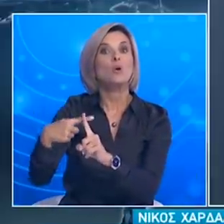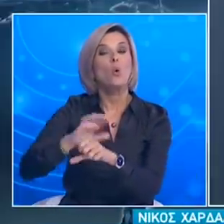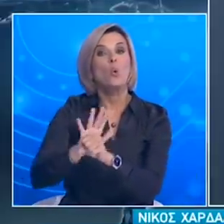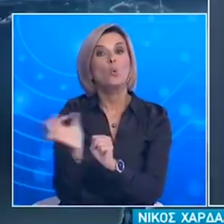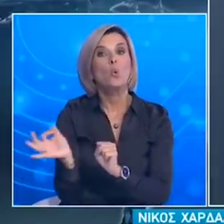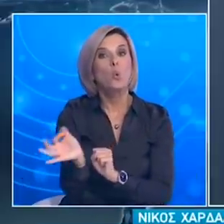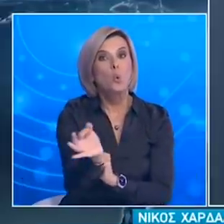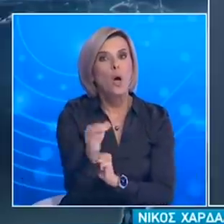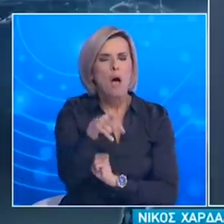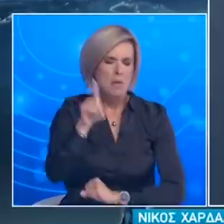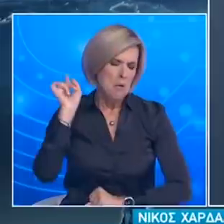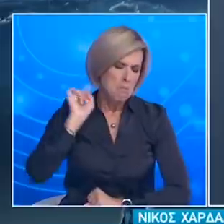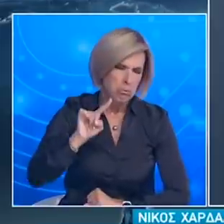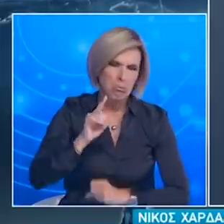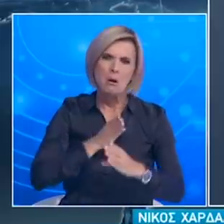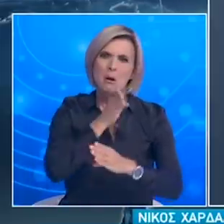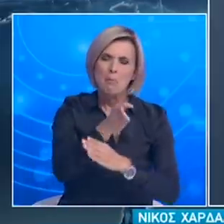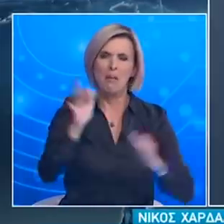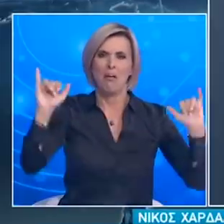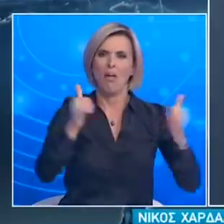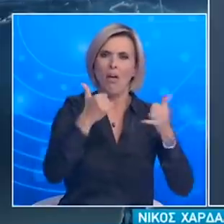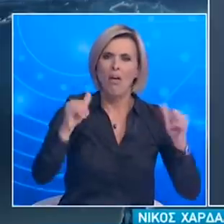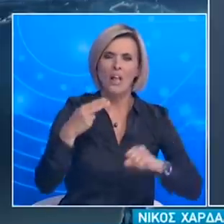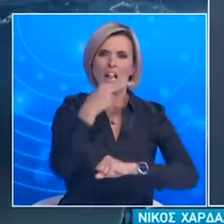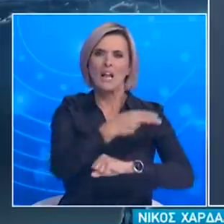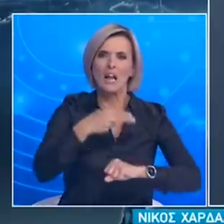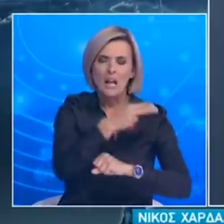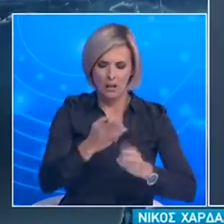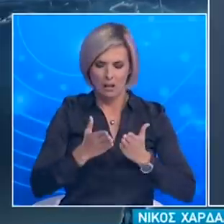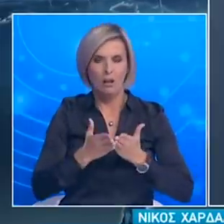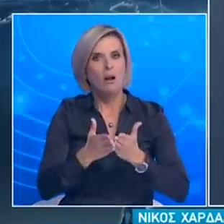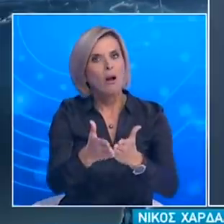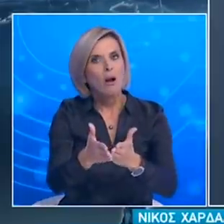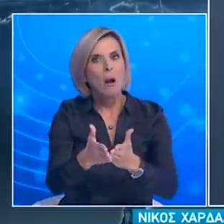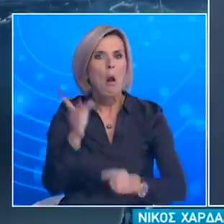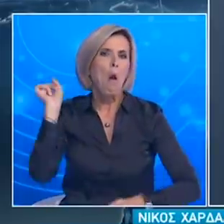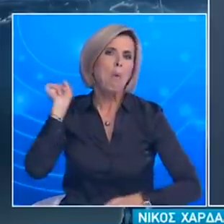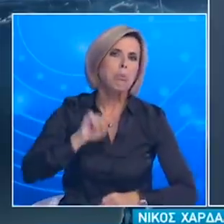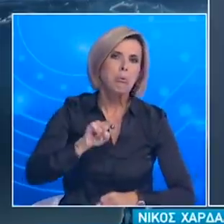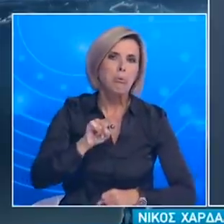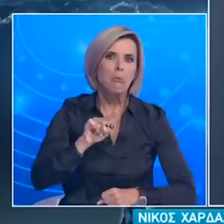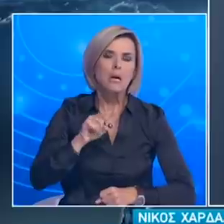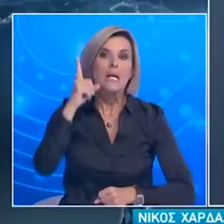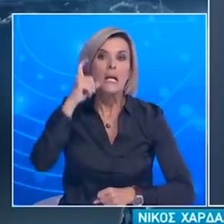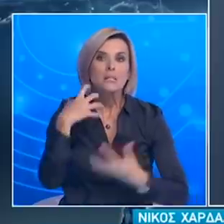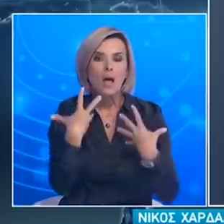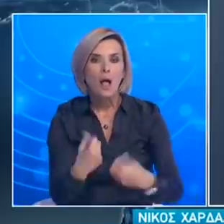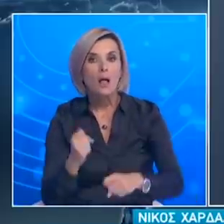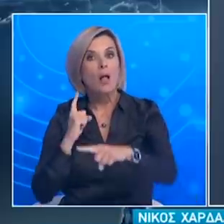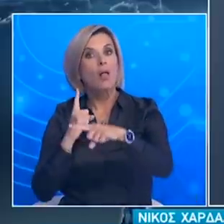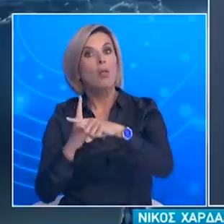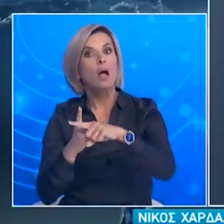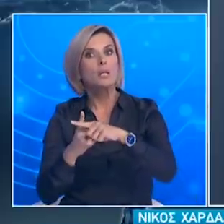σπάσιμο της καραντίνας από άλλο κρούσμα και την αυθέρετη προσέλευσή του στη νέα του εργασία χωρίς να γνωρίζουν οι